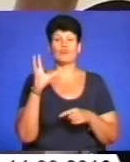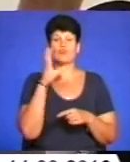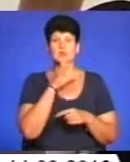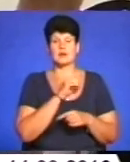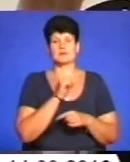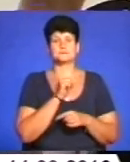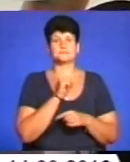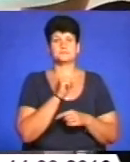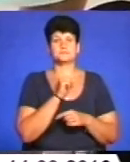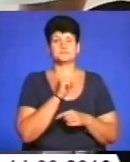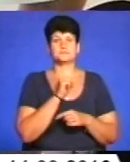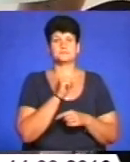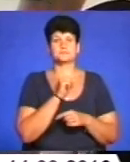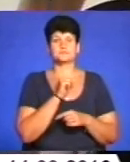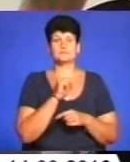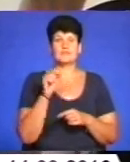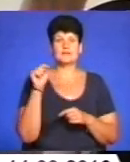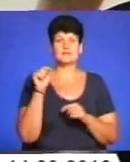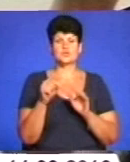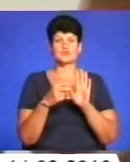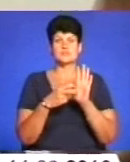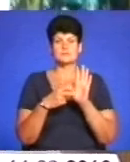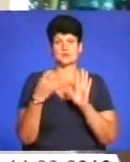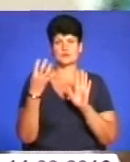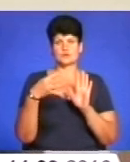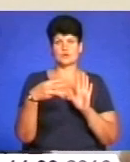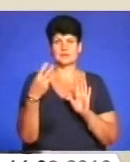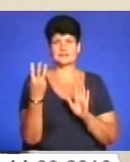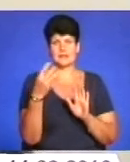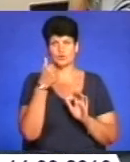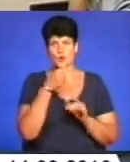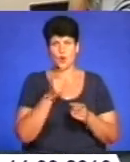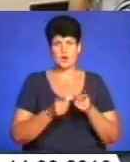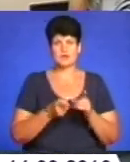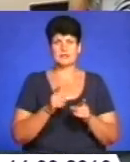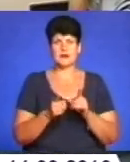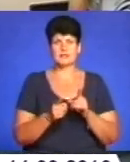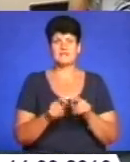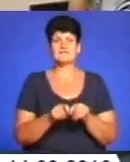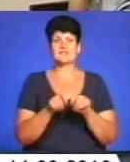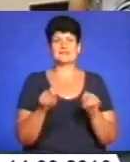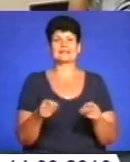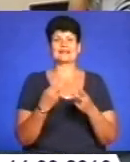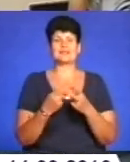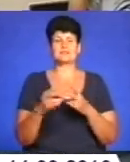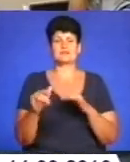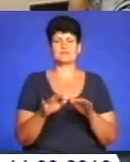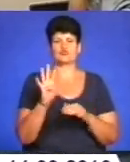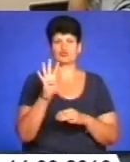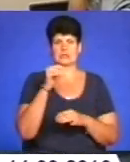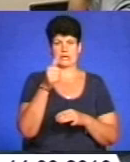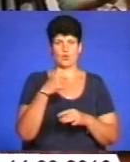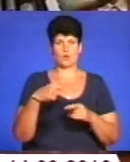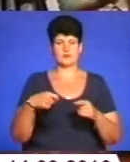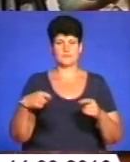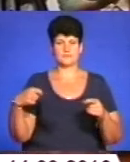ікону з 1743 року, оригінальну. Відкрита кримінальна справа 4 роки.